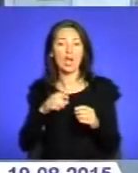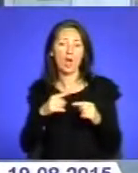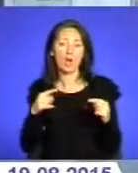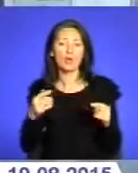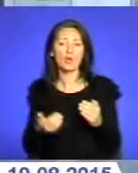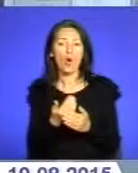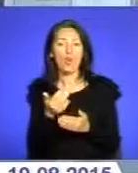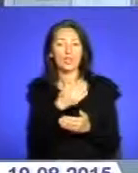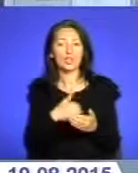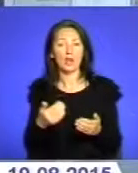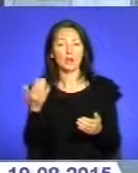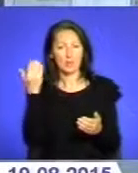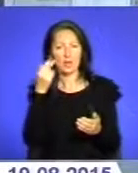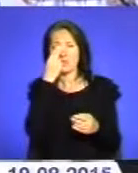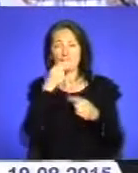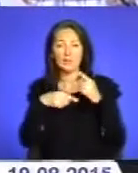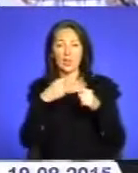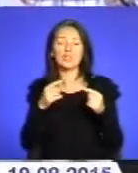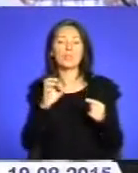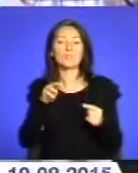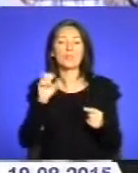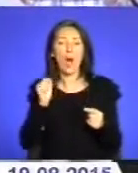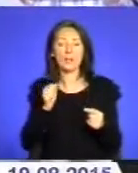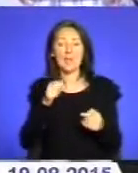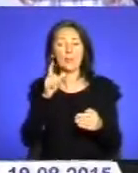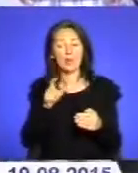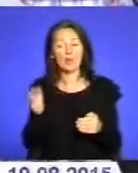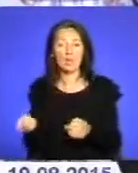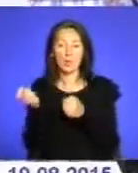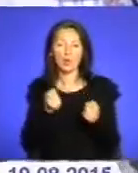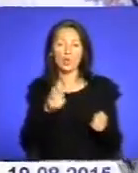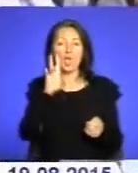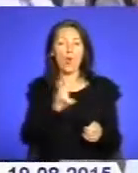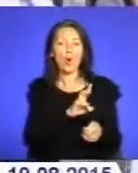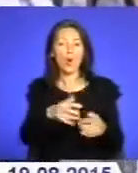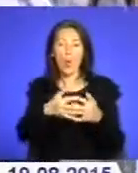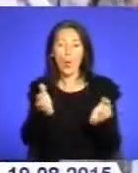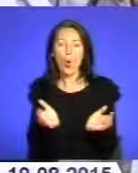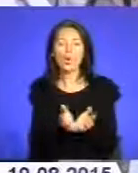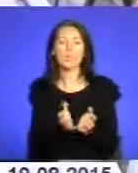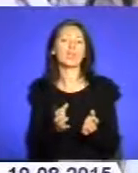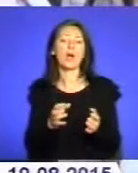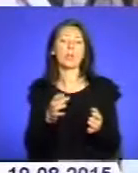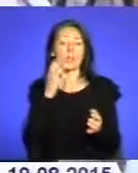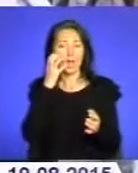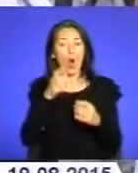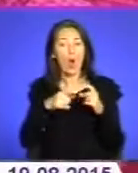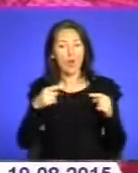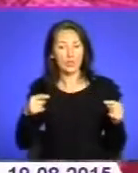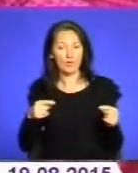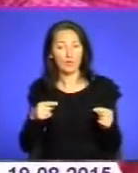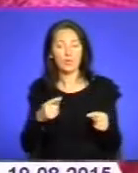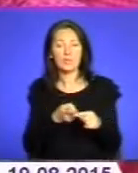Задавнім звичаєм на спаса віруючий приносить у храм для освячення повні кошики, овочів і фруктів. Звичай цей пов'язаний із